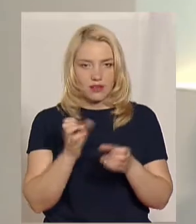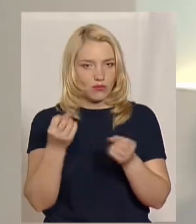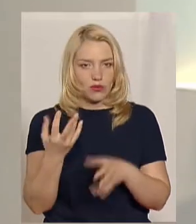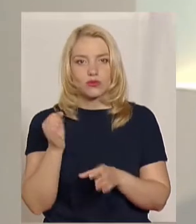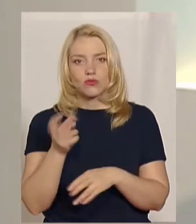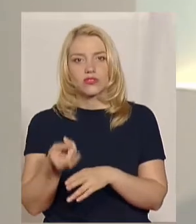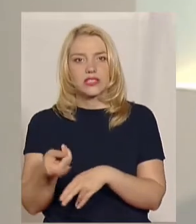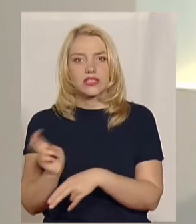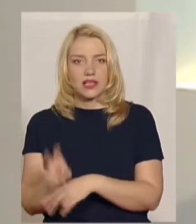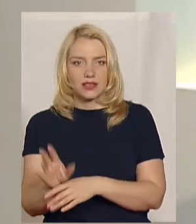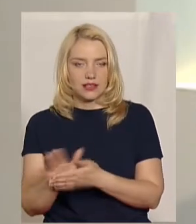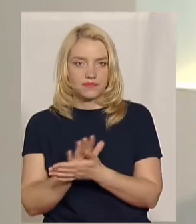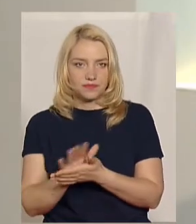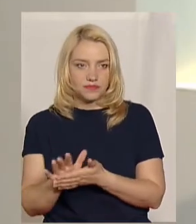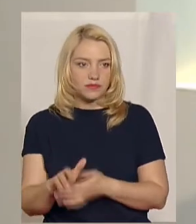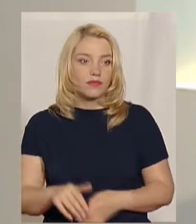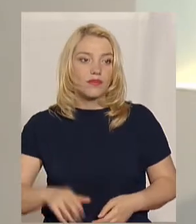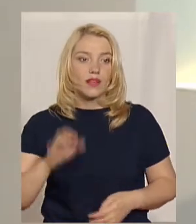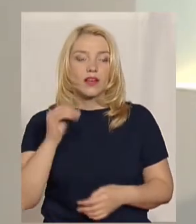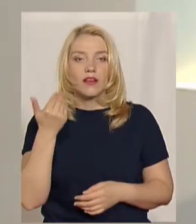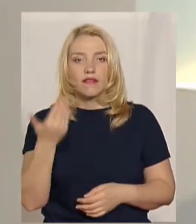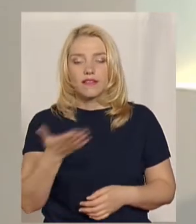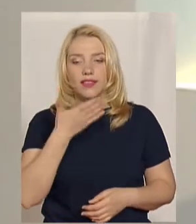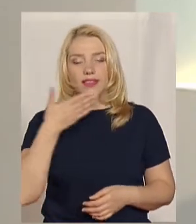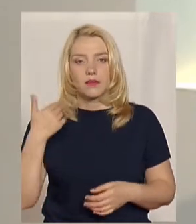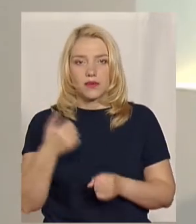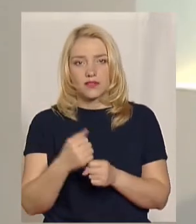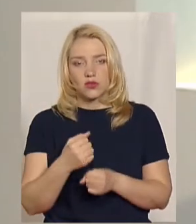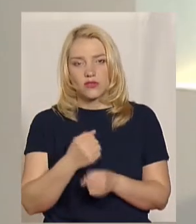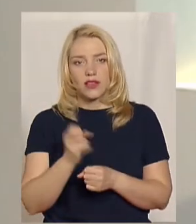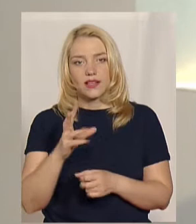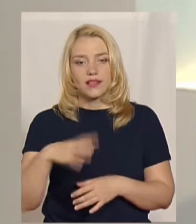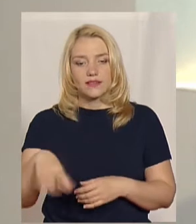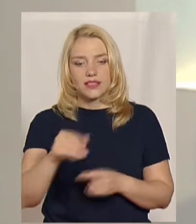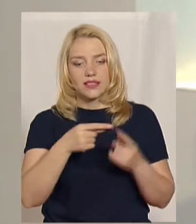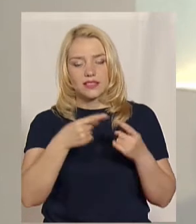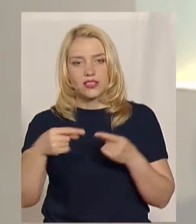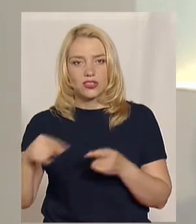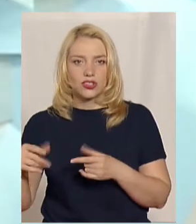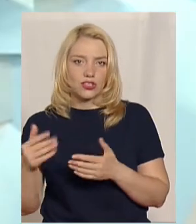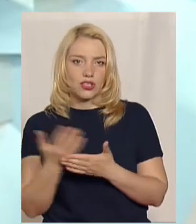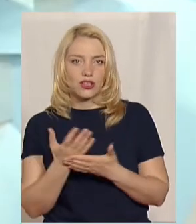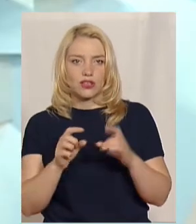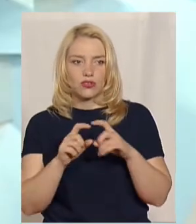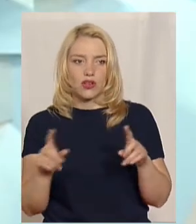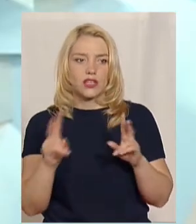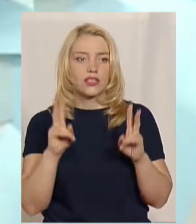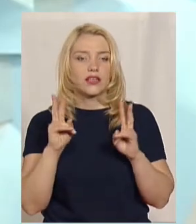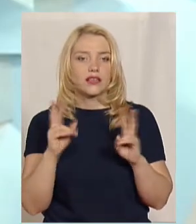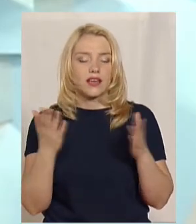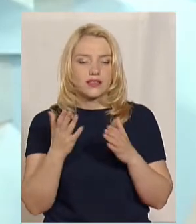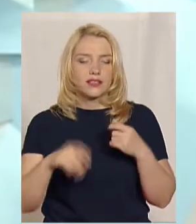Ви не працювали, як і всі кінотеатри. Яких збитків зазнал ваш заклад?